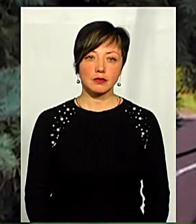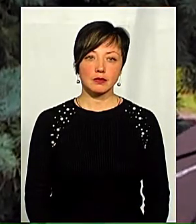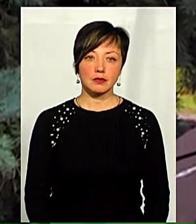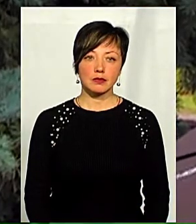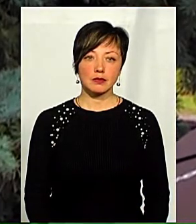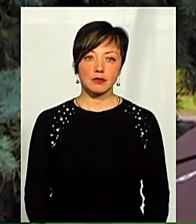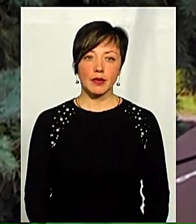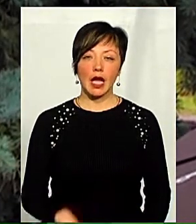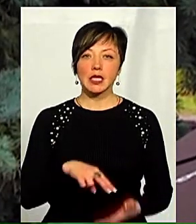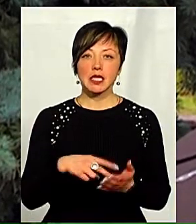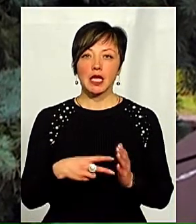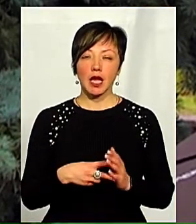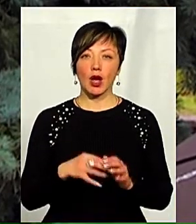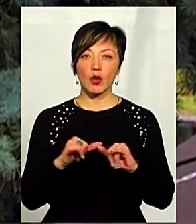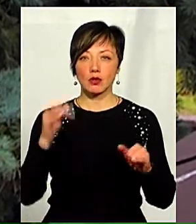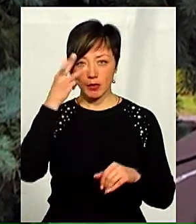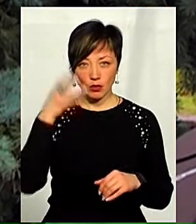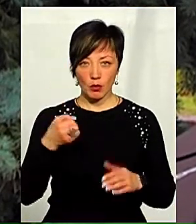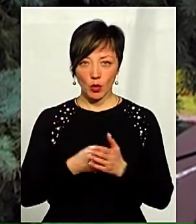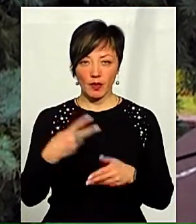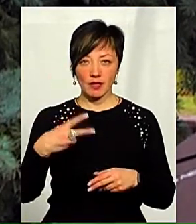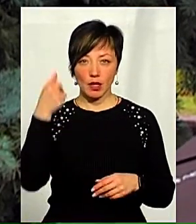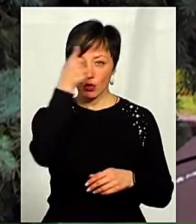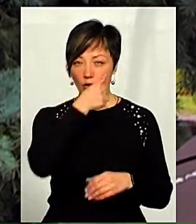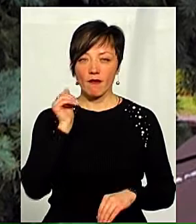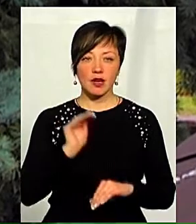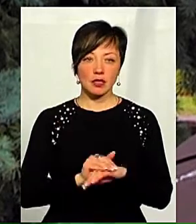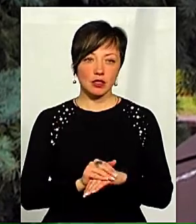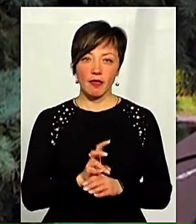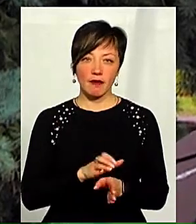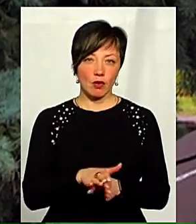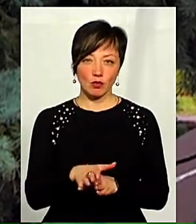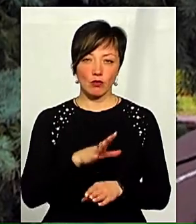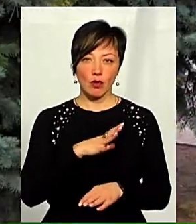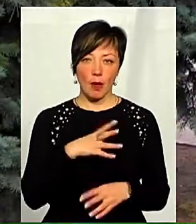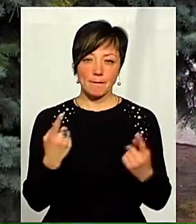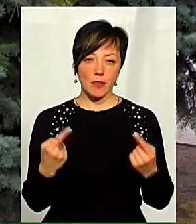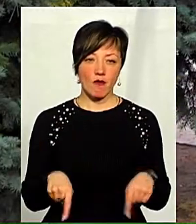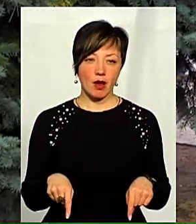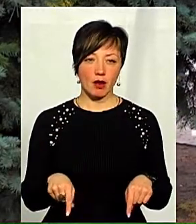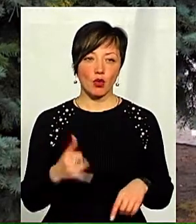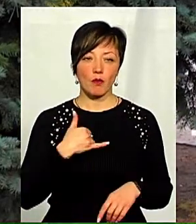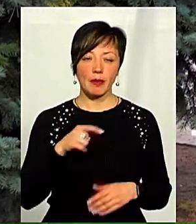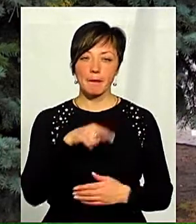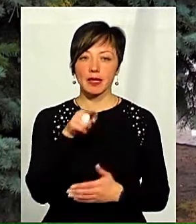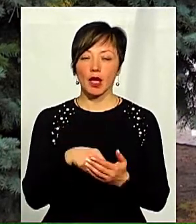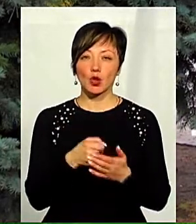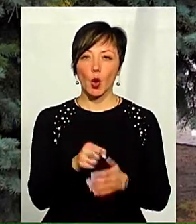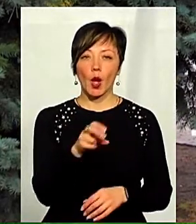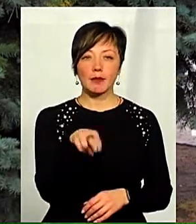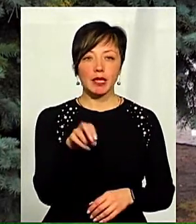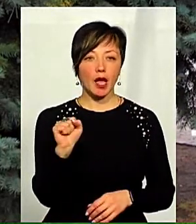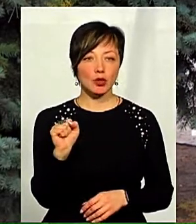Стратегія розвитку Хмельницької області до 2020 року фактично не виконується, фактично вона була провальною. У мене питання до Дмитра Анатольовича.